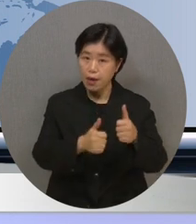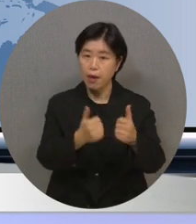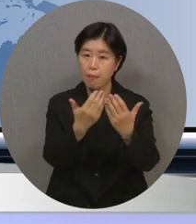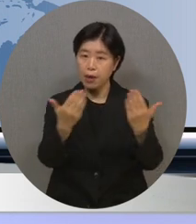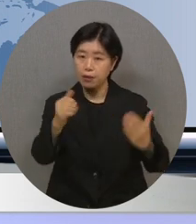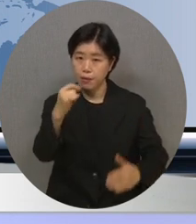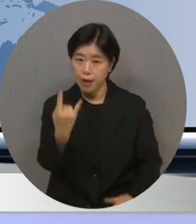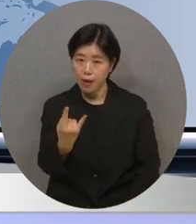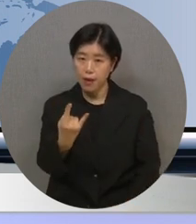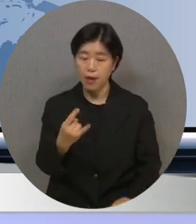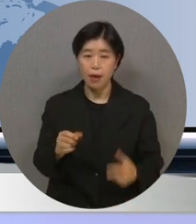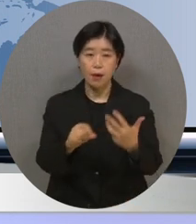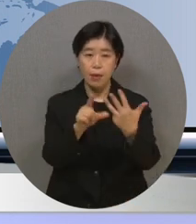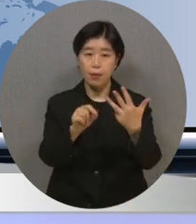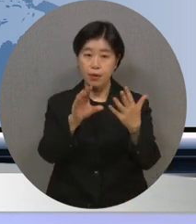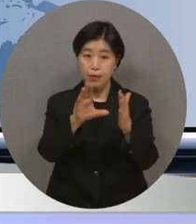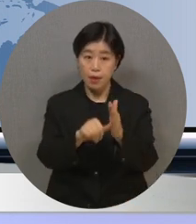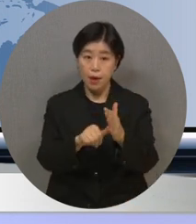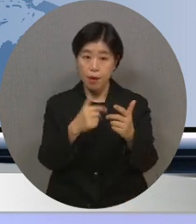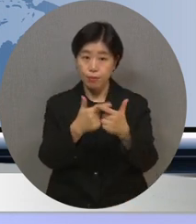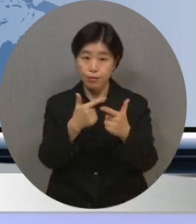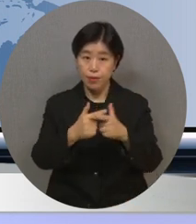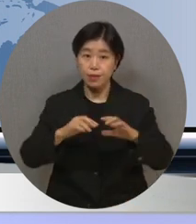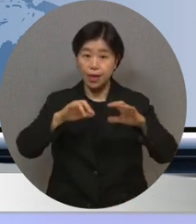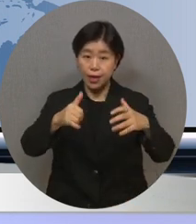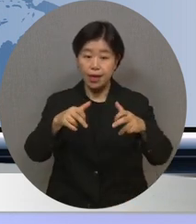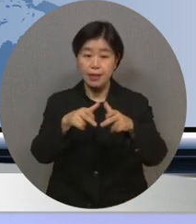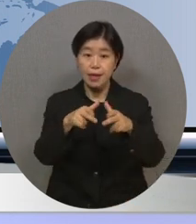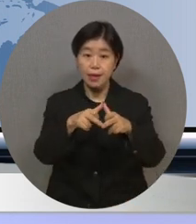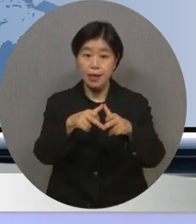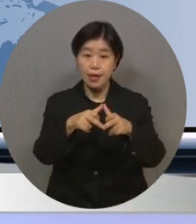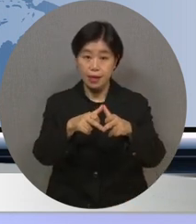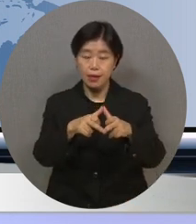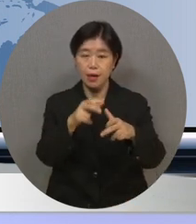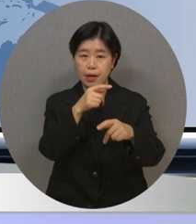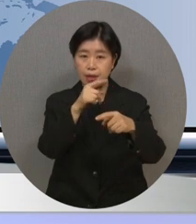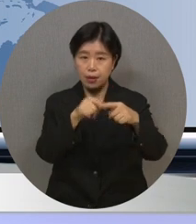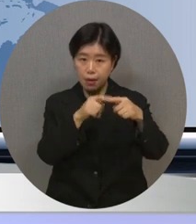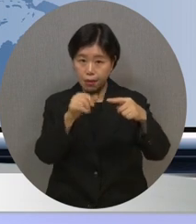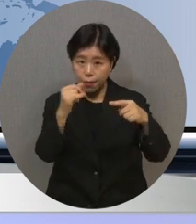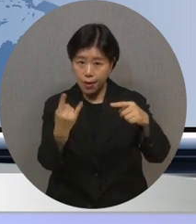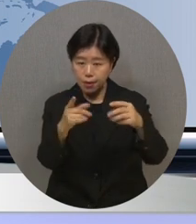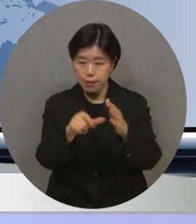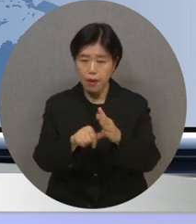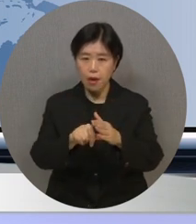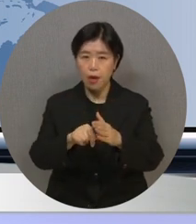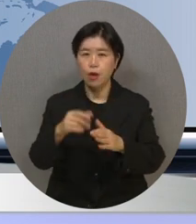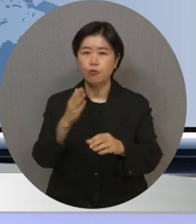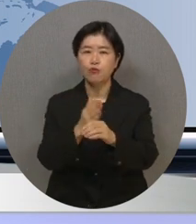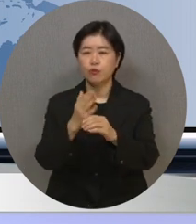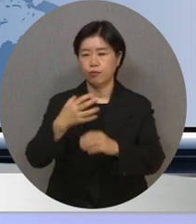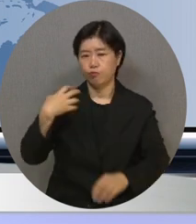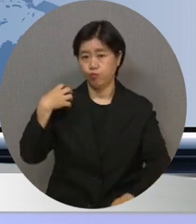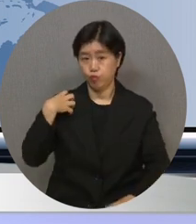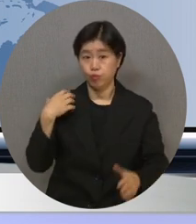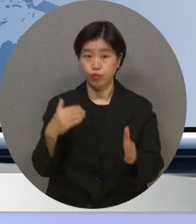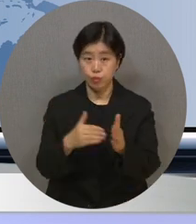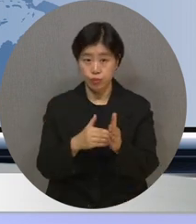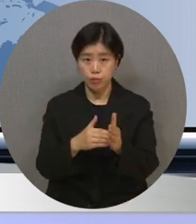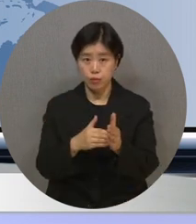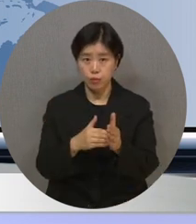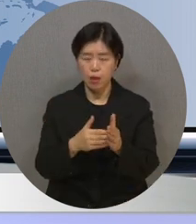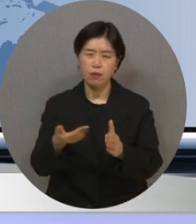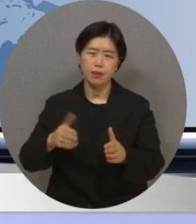지난 8월 열린 부산 세계장애인대회에서 주간방송사로 활약하기도 했죠. 하지만 우리 사회에는